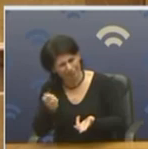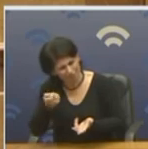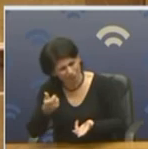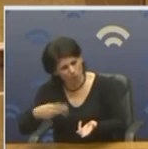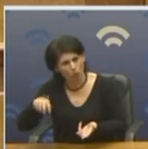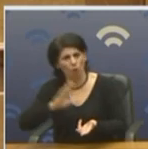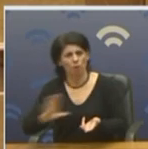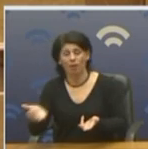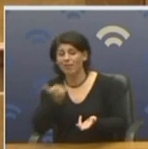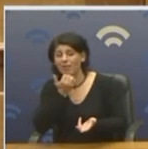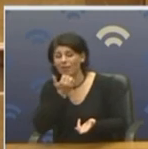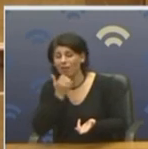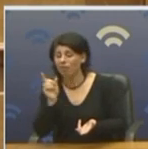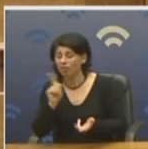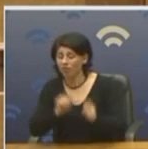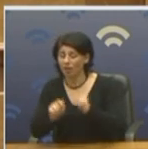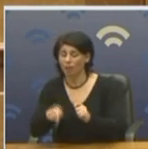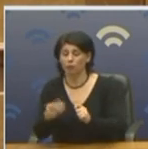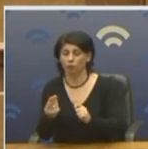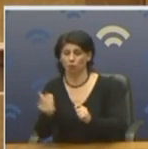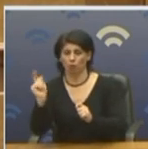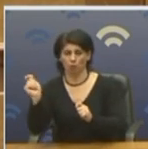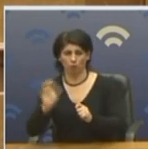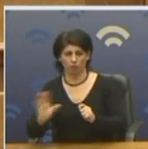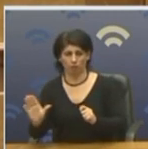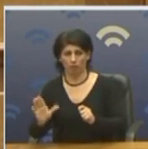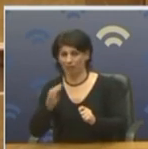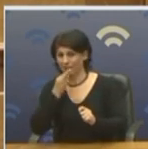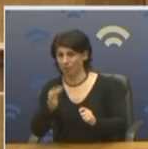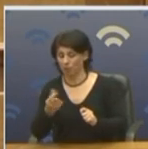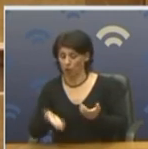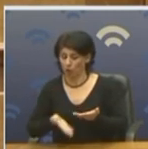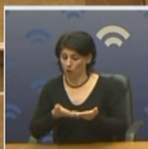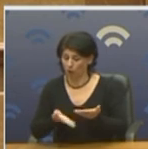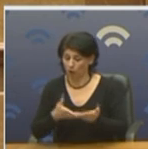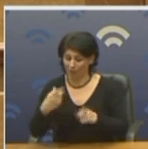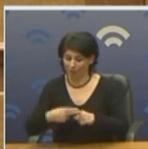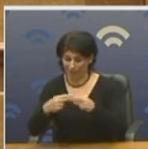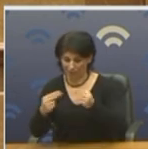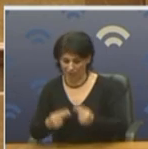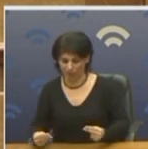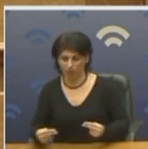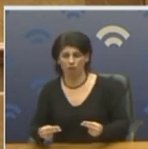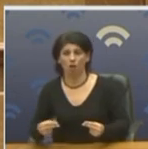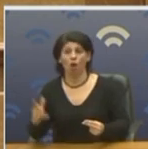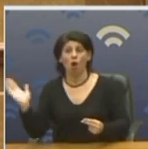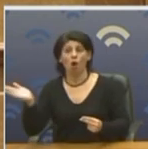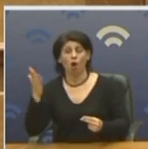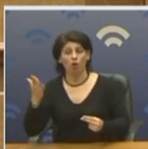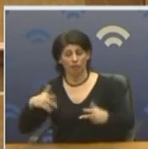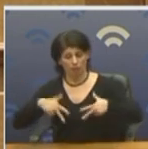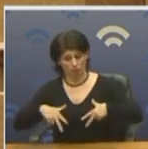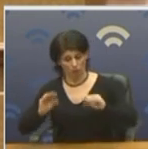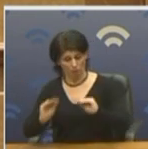Λάθει. Δεν γίνεται να ασκείται έτσι η πολιτική. Να ας πω κάτι γιατί βοηθάει η ελληνική λύση. Όταν πελάγωσε το Υπουργείο Επαιδείας,